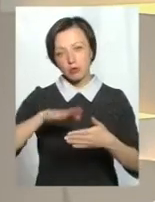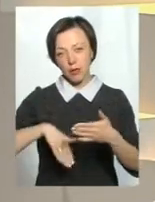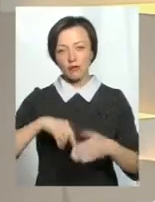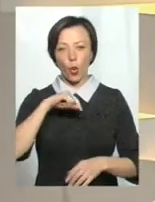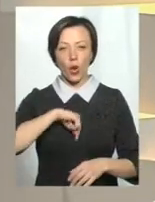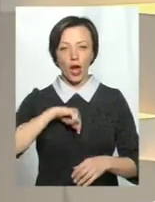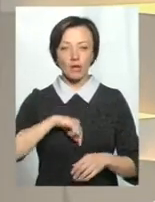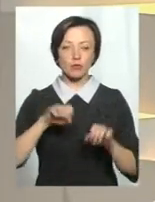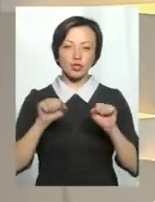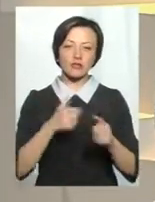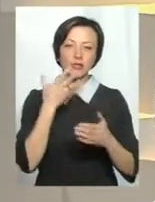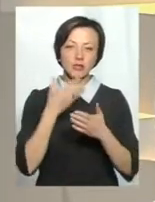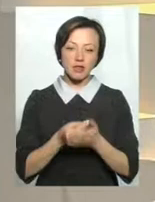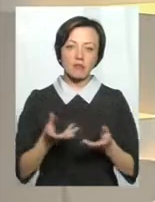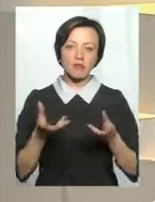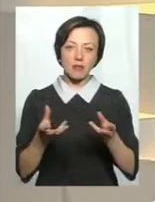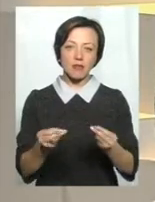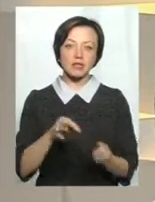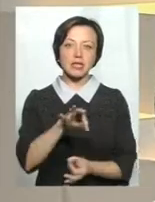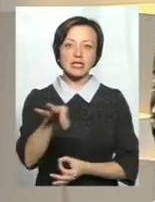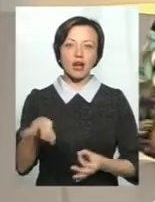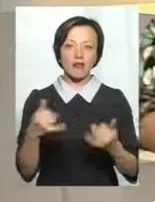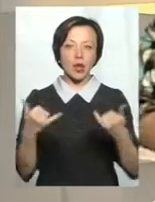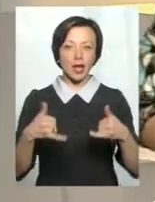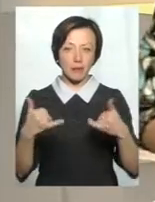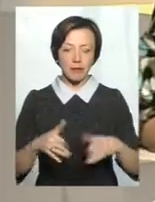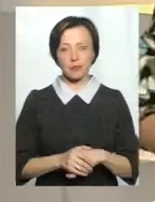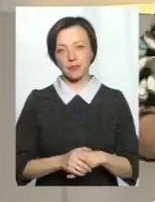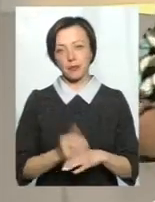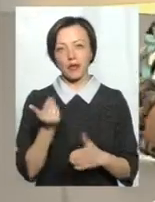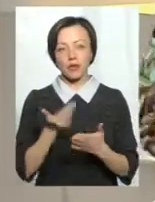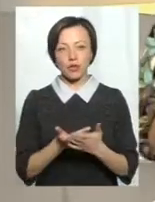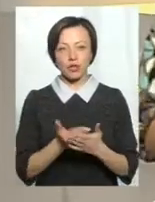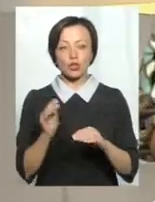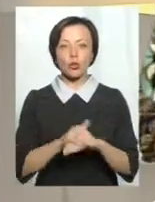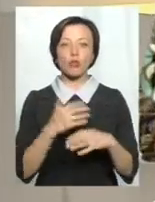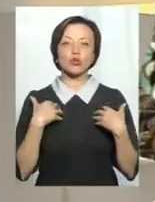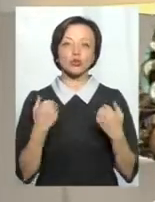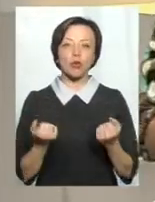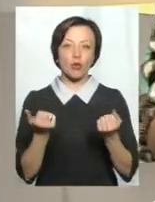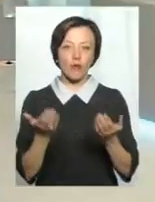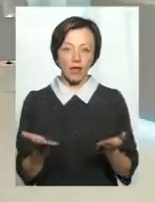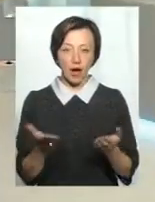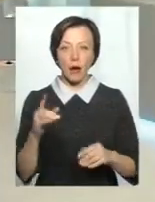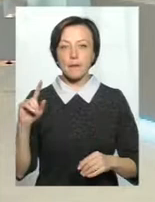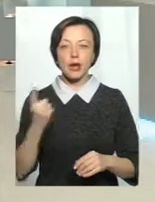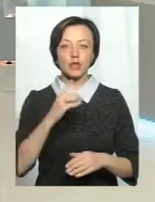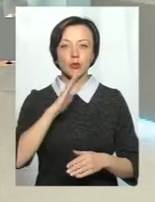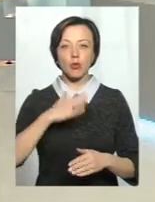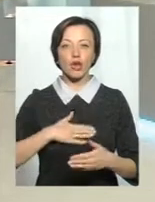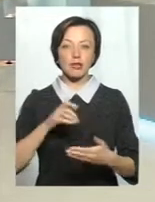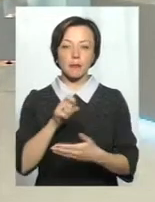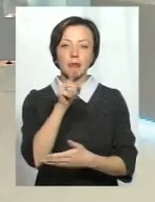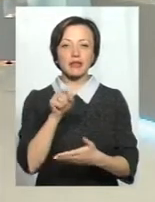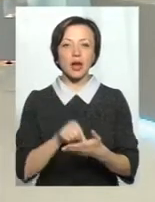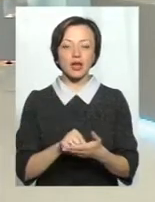можливо, свій від впливу на нього зайвої хімії. Отже, пані Броніславо, доброго здоров'я. І перше моє запитання.